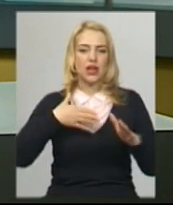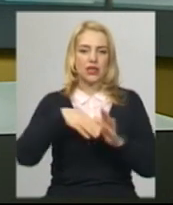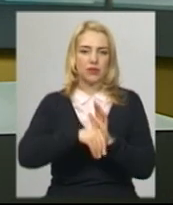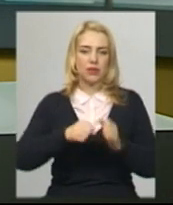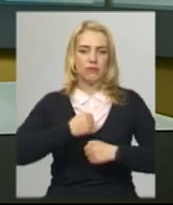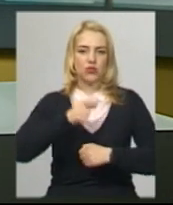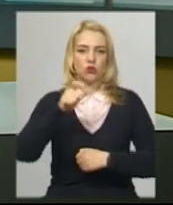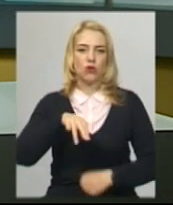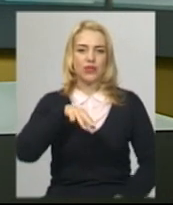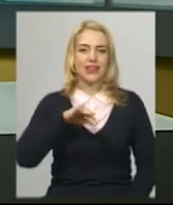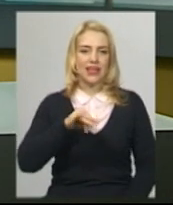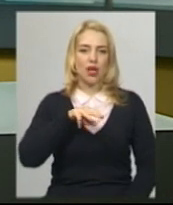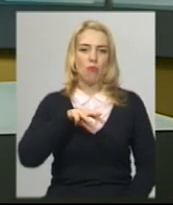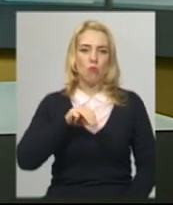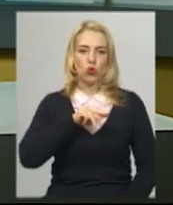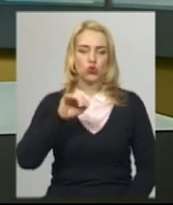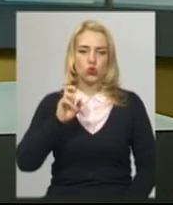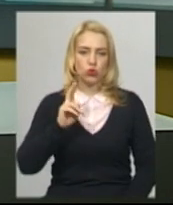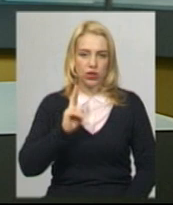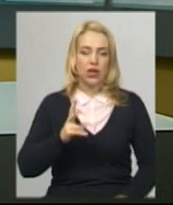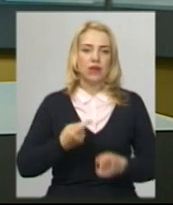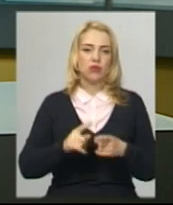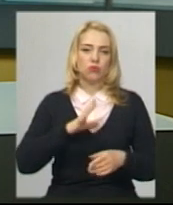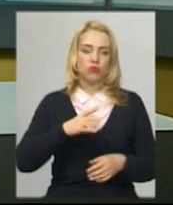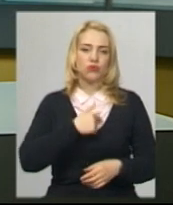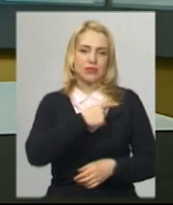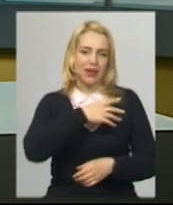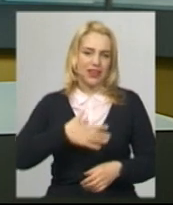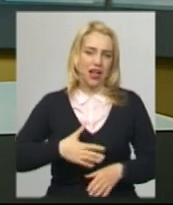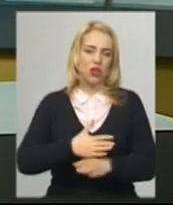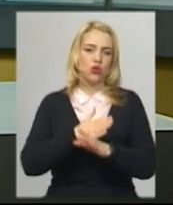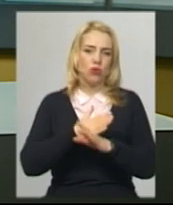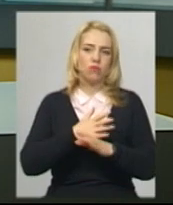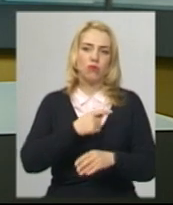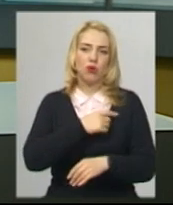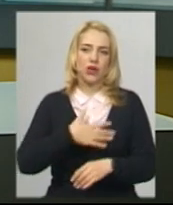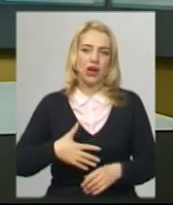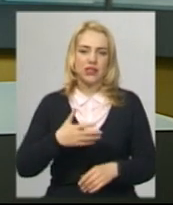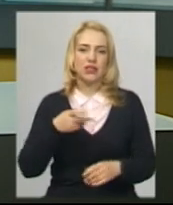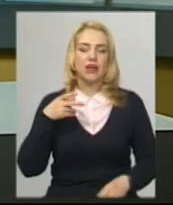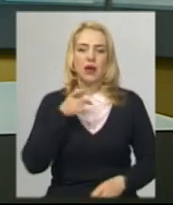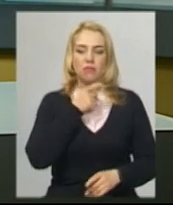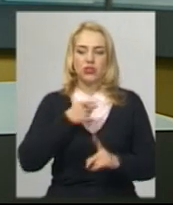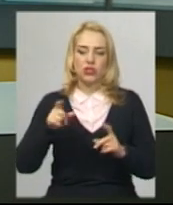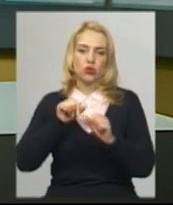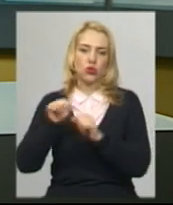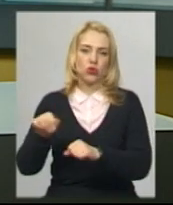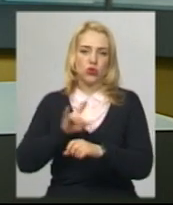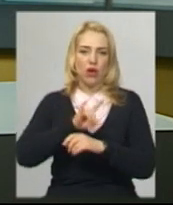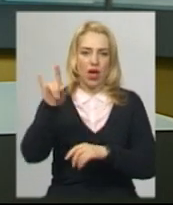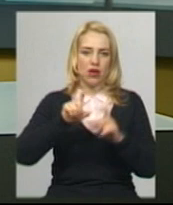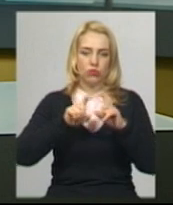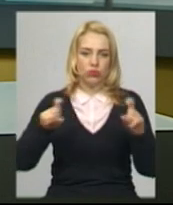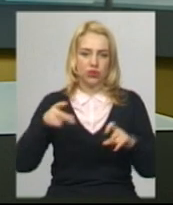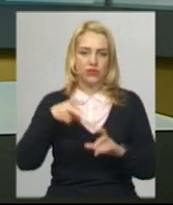Сергієм Тимошчуком, котрий був смертельно поранений під час оборони Луганського аеропорту у 2014 році. За словами